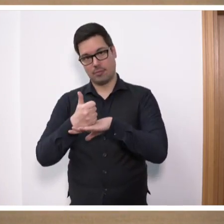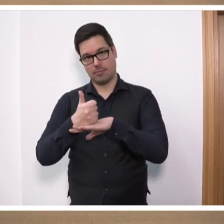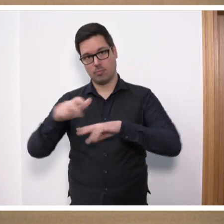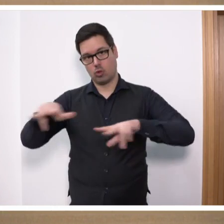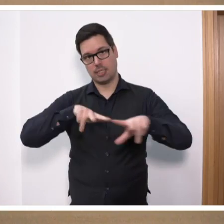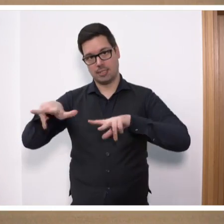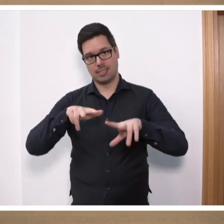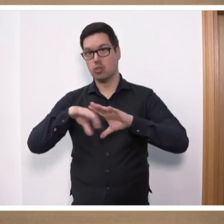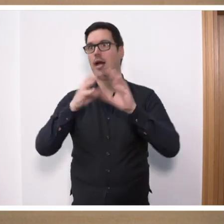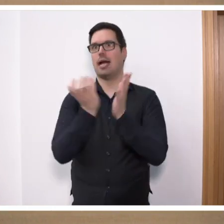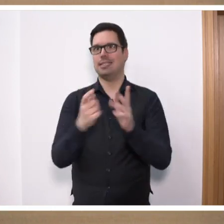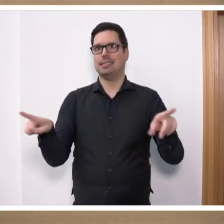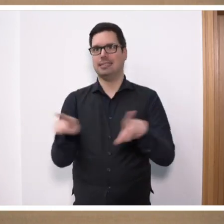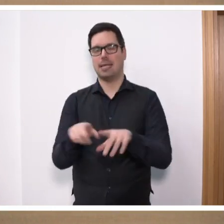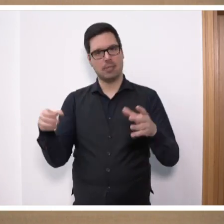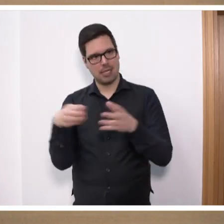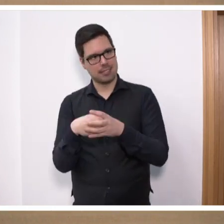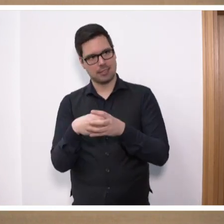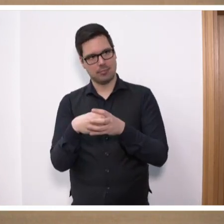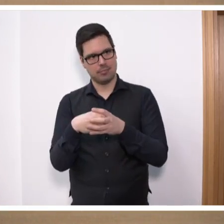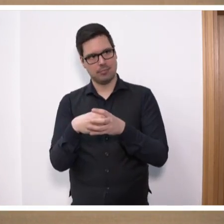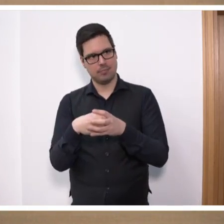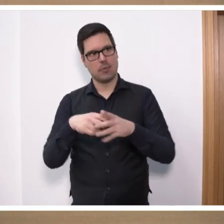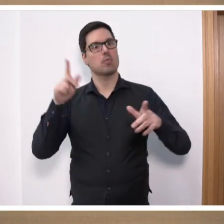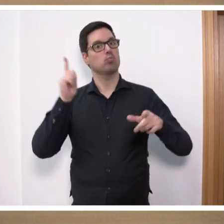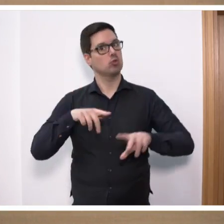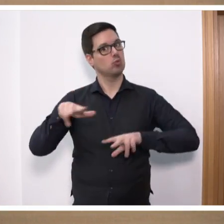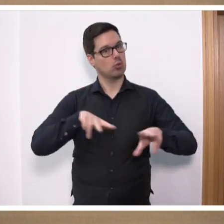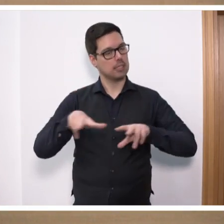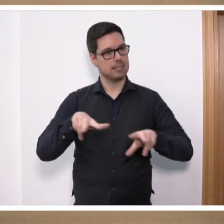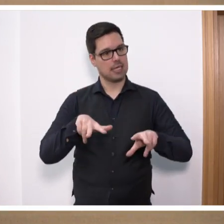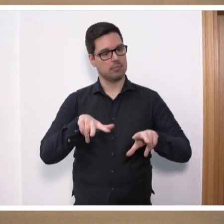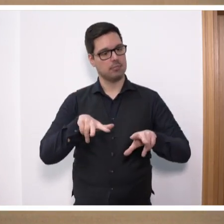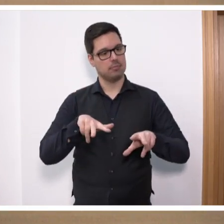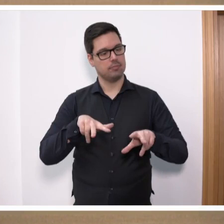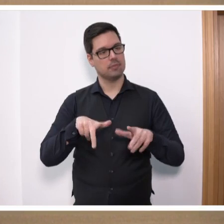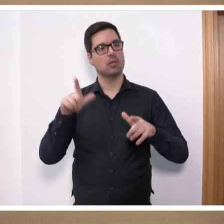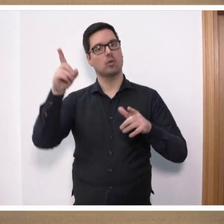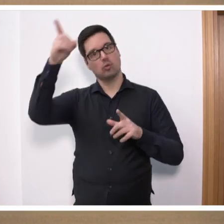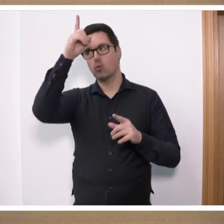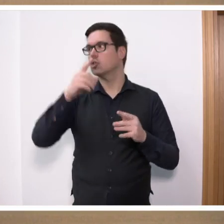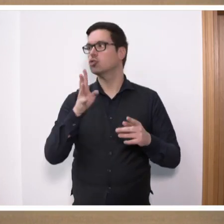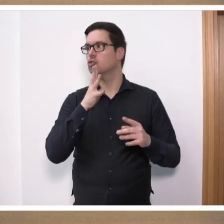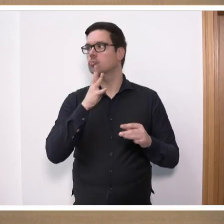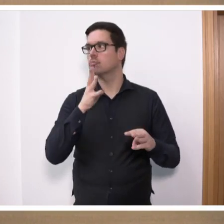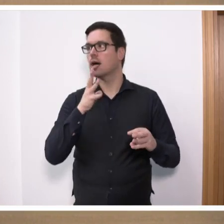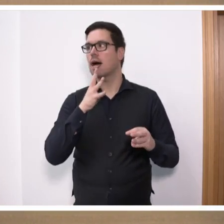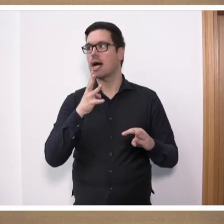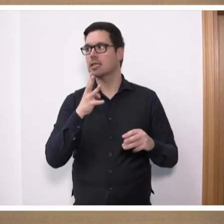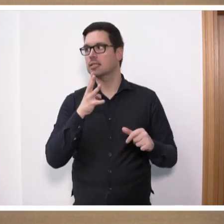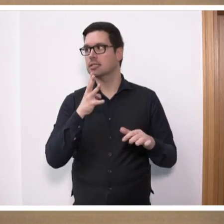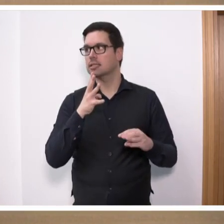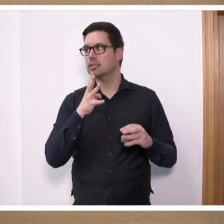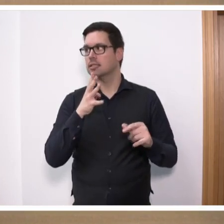dass die nicht alle in einer Klasse sitzen. Dann muss das so organisiert werden, dass die deutsche Sprache die vorherrschende Sprache ist.